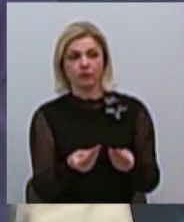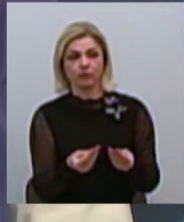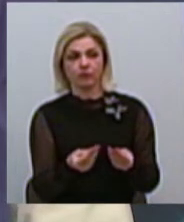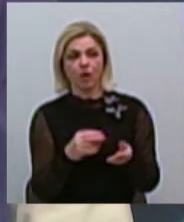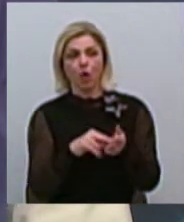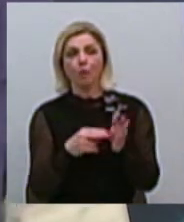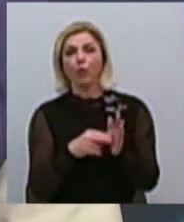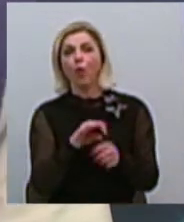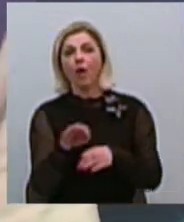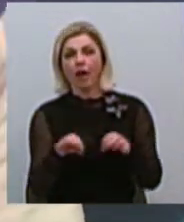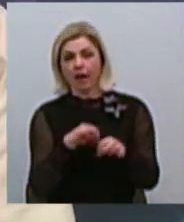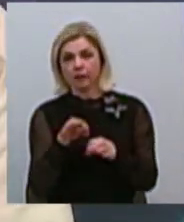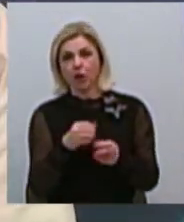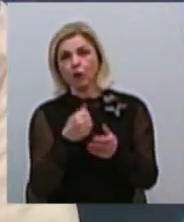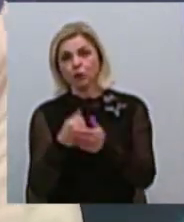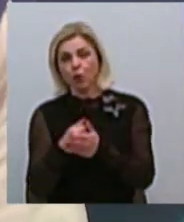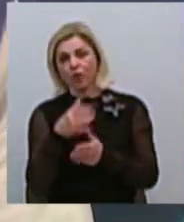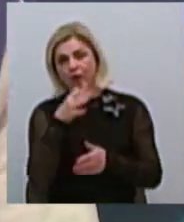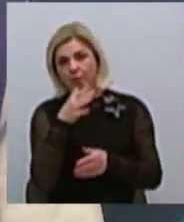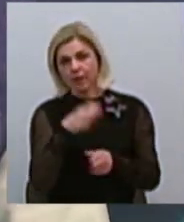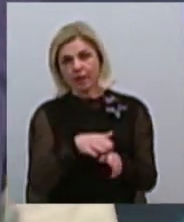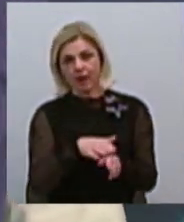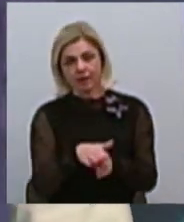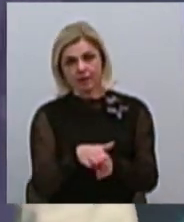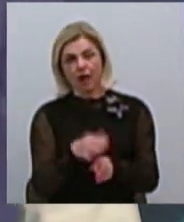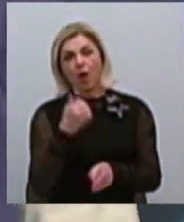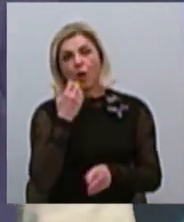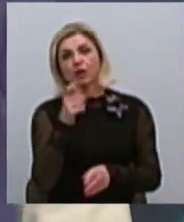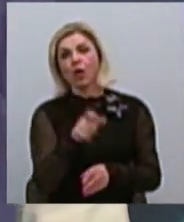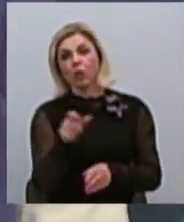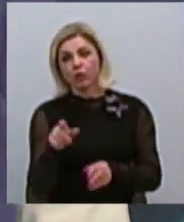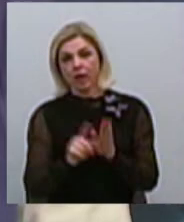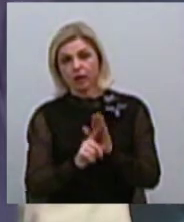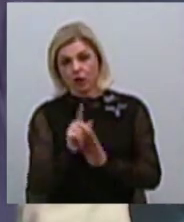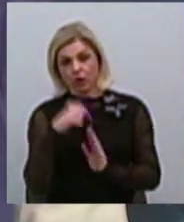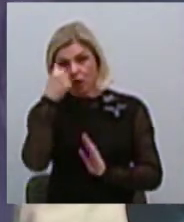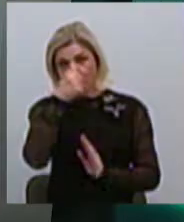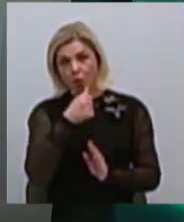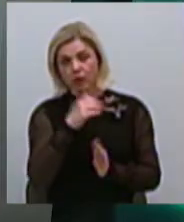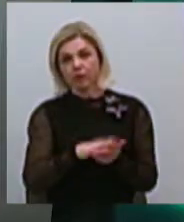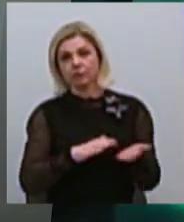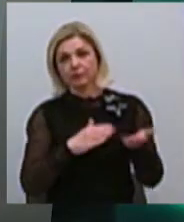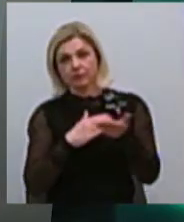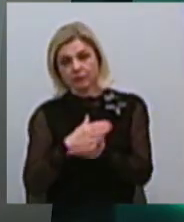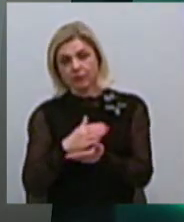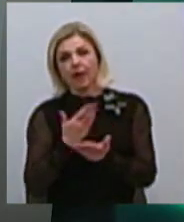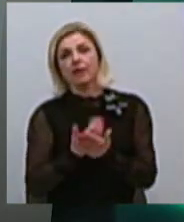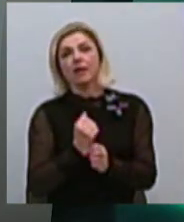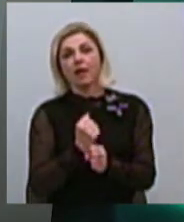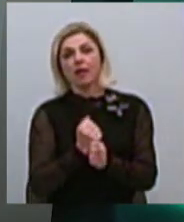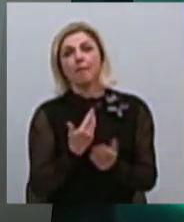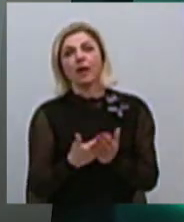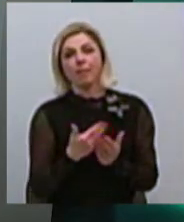проєкта до времени реалізації. Коли люди в начале года подають проєкт, вони роблять примерну смету його,